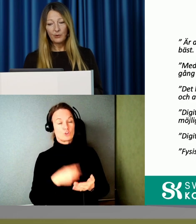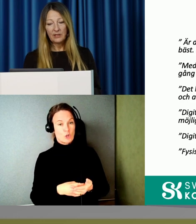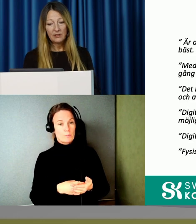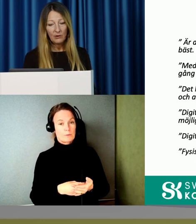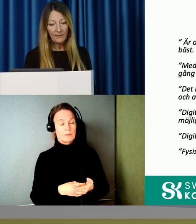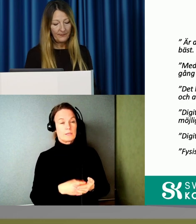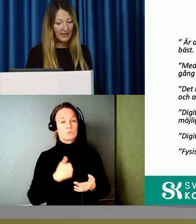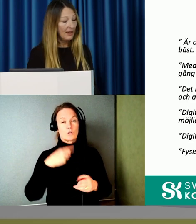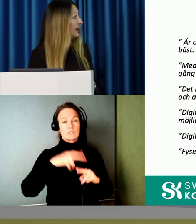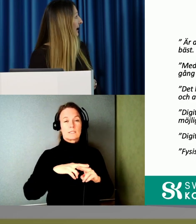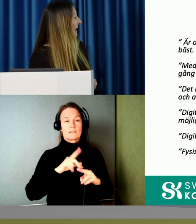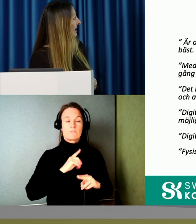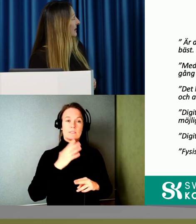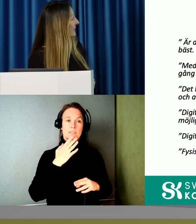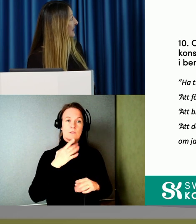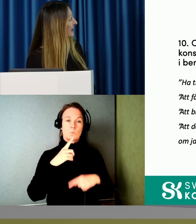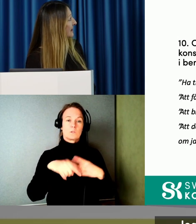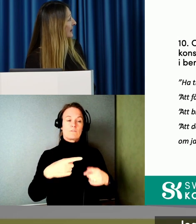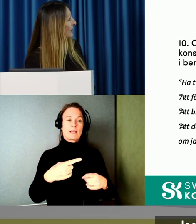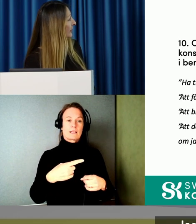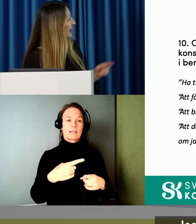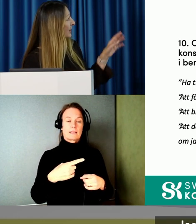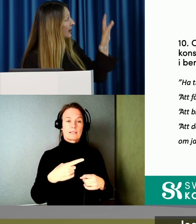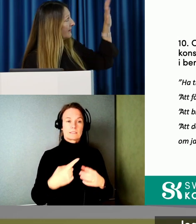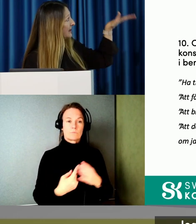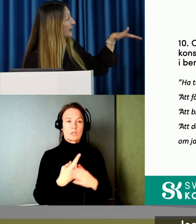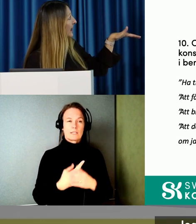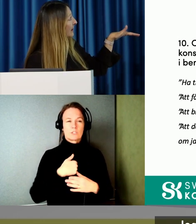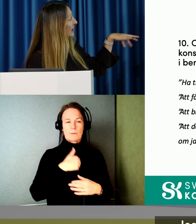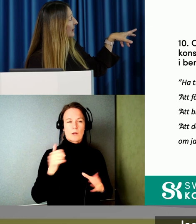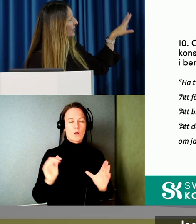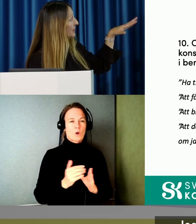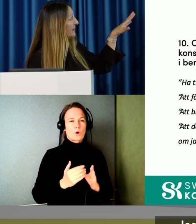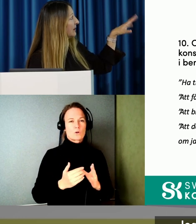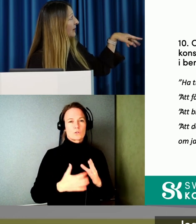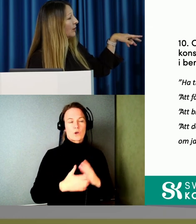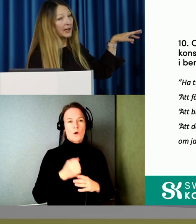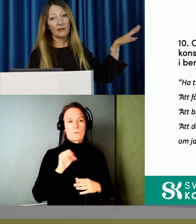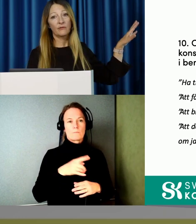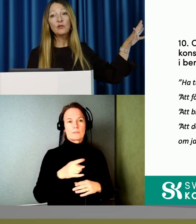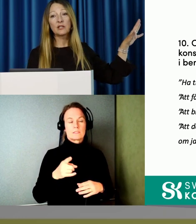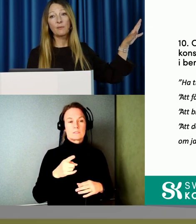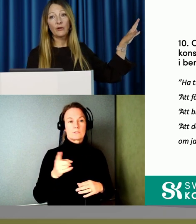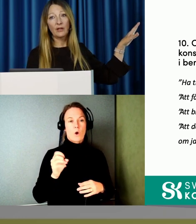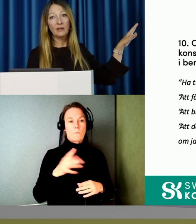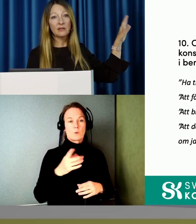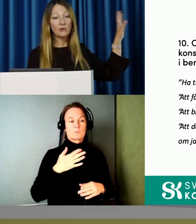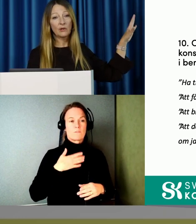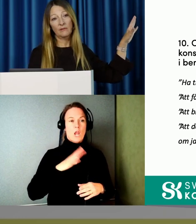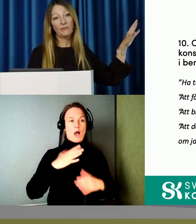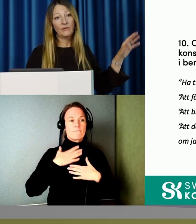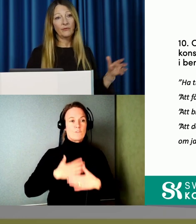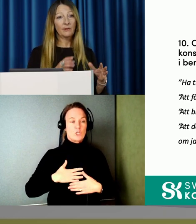utvecklingspotential. Ska vi se. Jag tänkte säga någonting bara, eller visa de här, om de som ändå vill ha ett fysiskt möte.